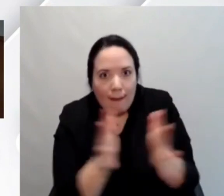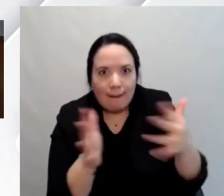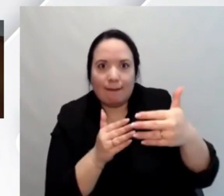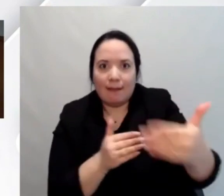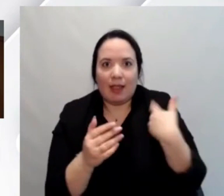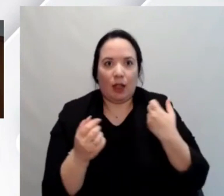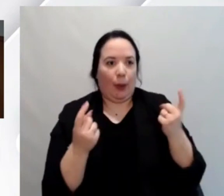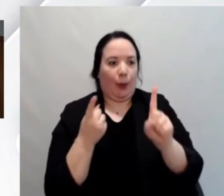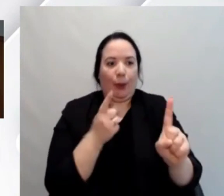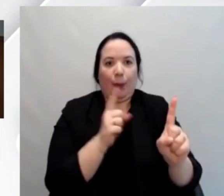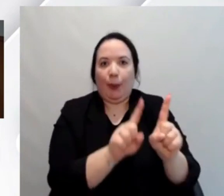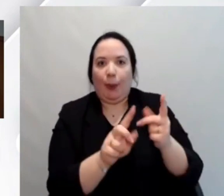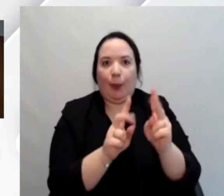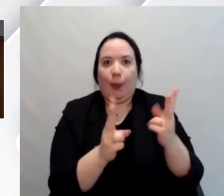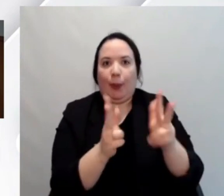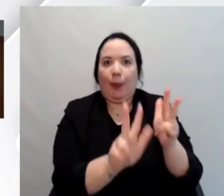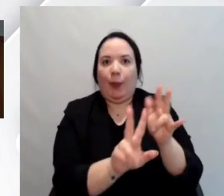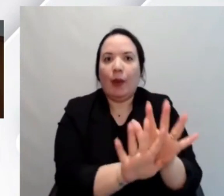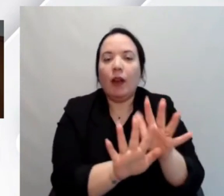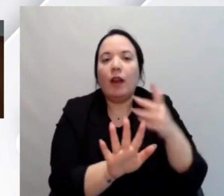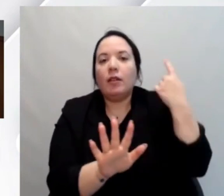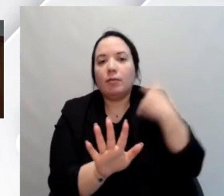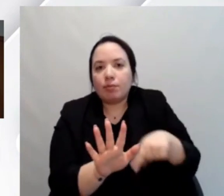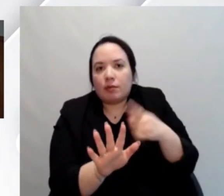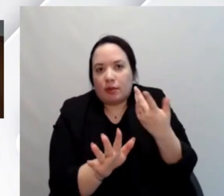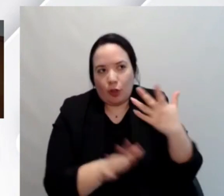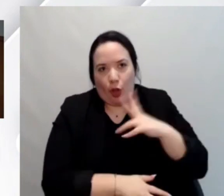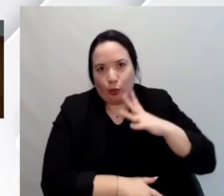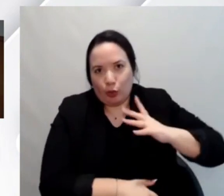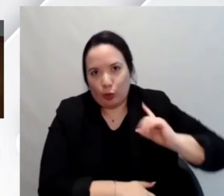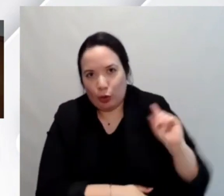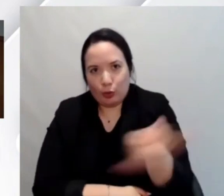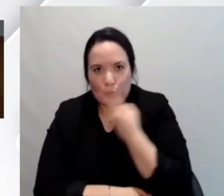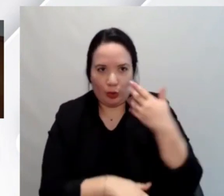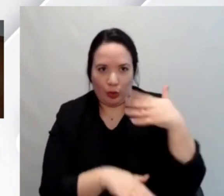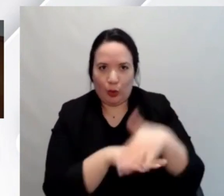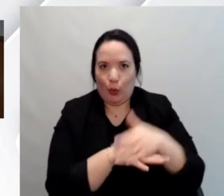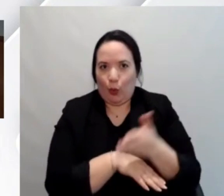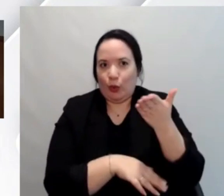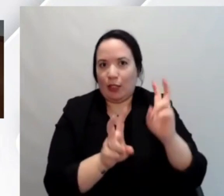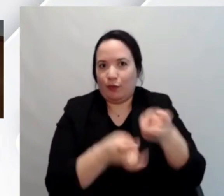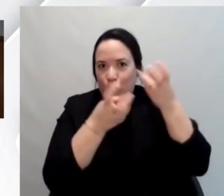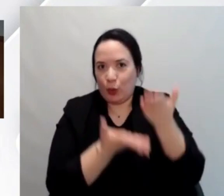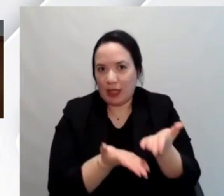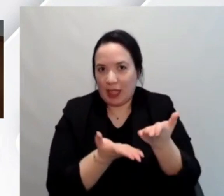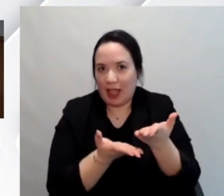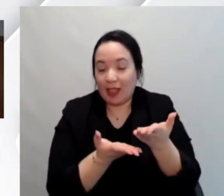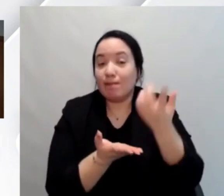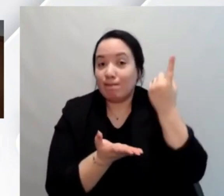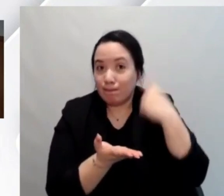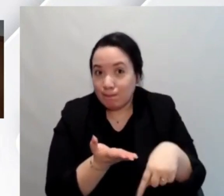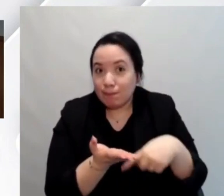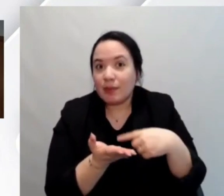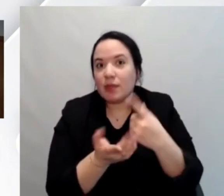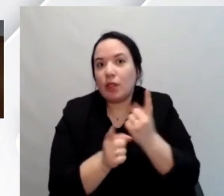capiente e spazioso evidentemente sarà una comodità di cui tutti potranno fruire quindi bisogna